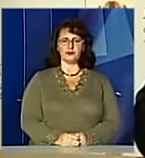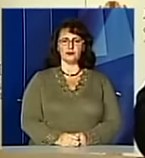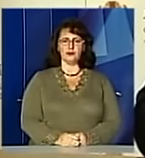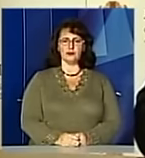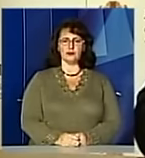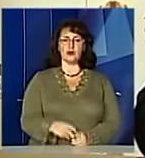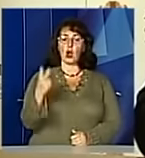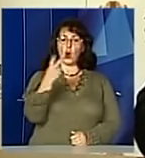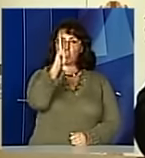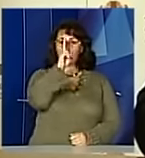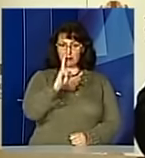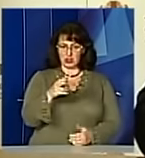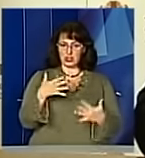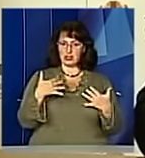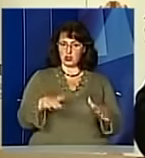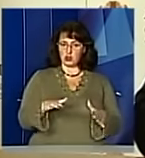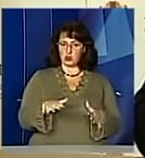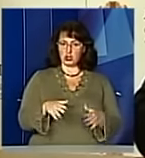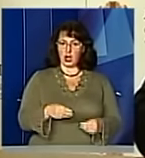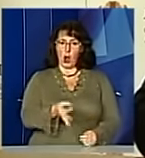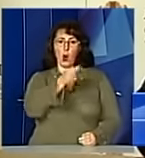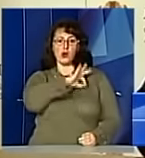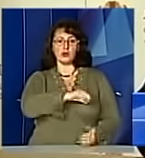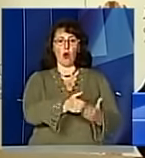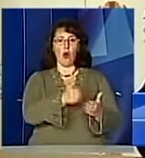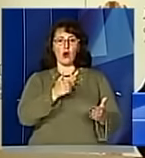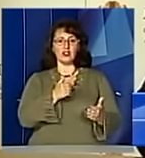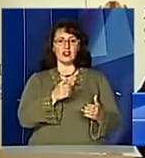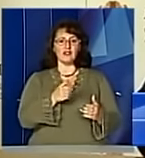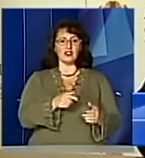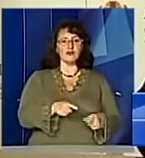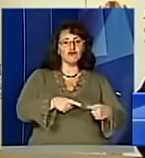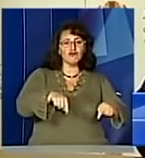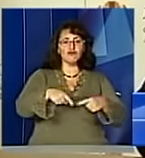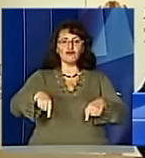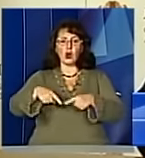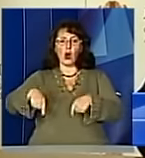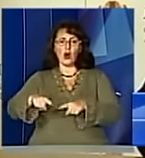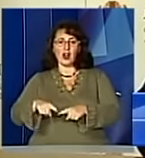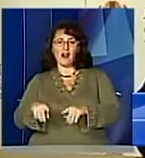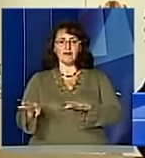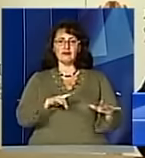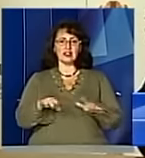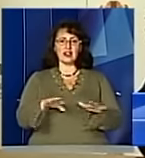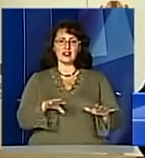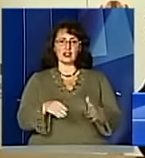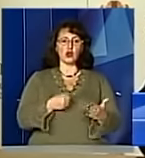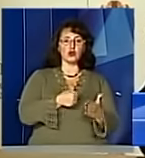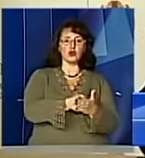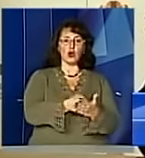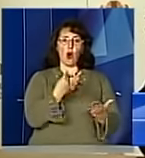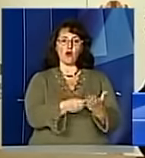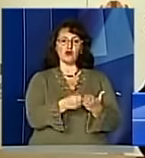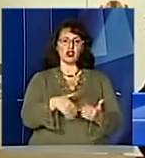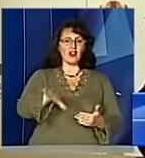Другий місяць поспіль доходи від суб'єктів зовнішньоекономічної діяльності до бюджетів всіх